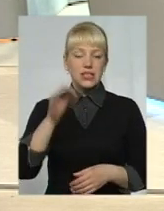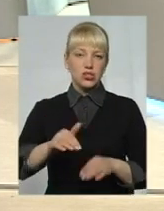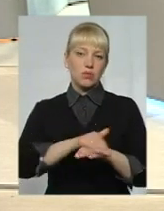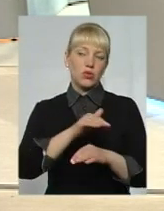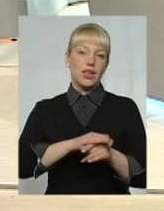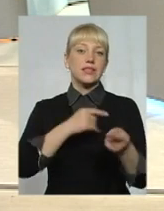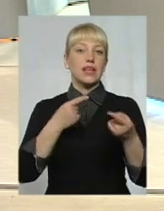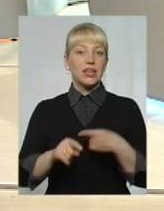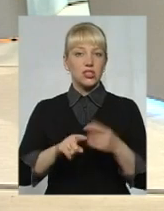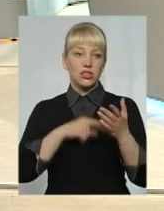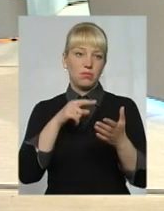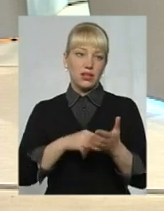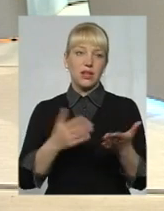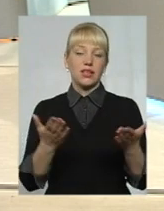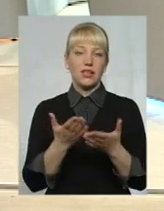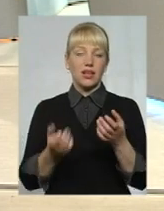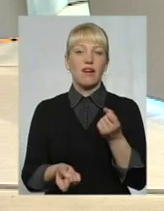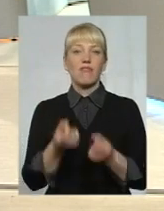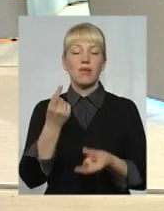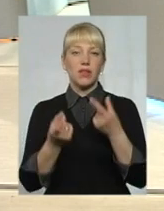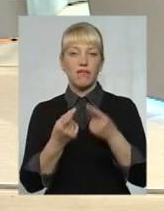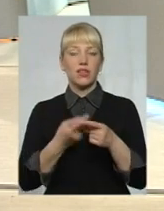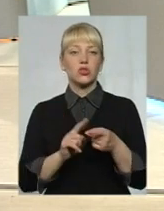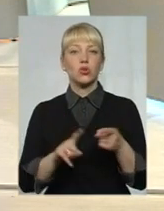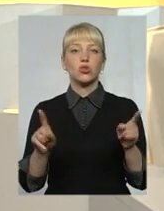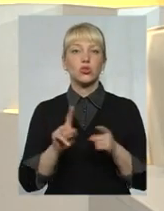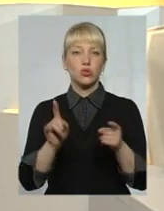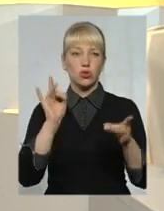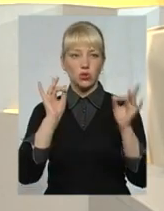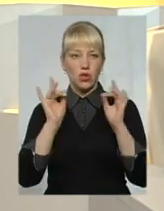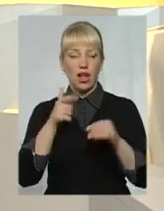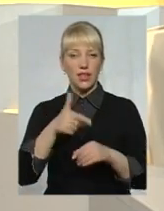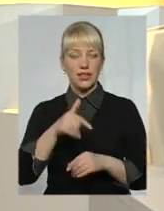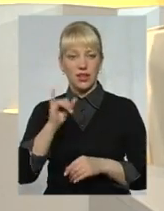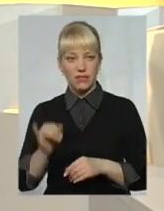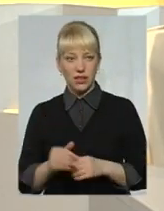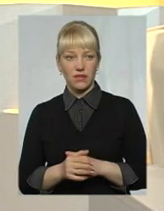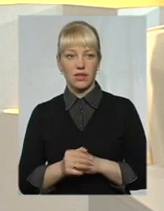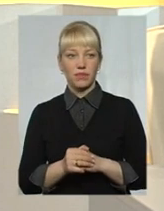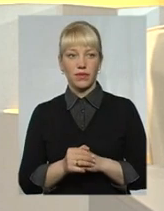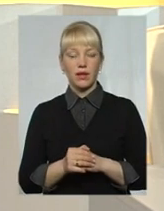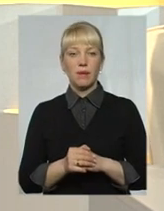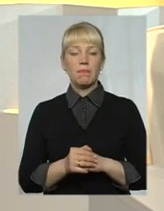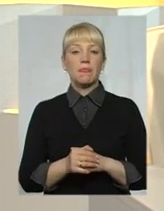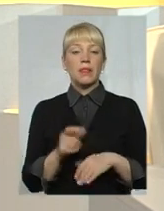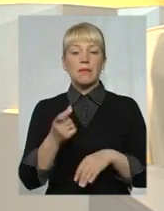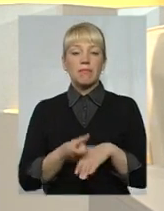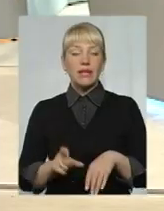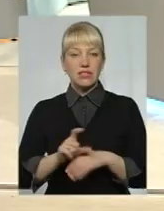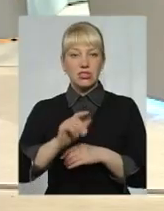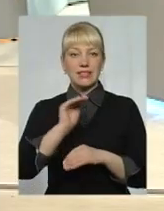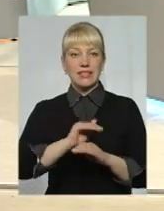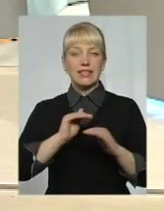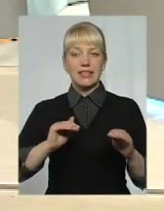питання, яке випливає з того, що озвучила Ніна Іванівна. Переважна більшість